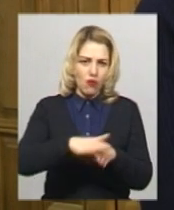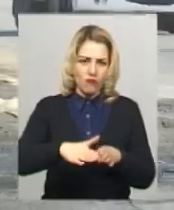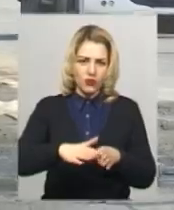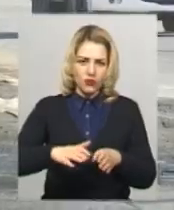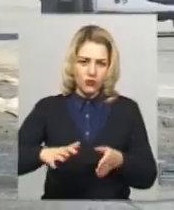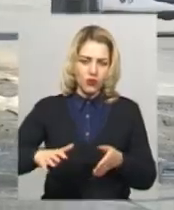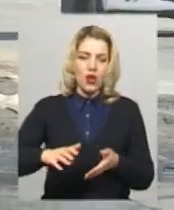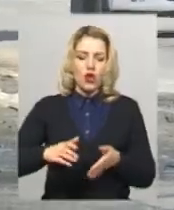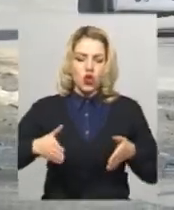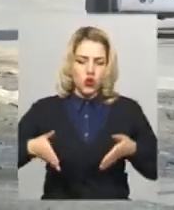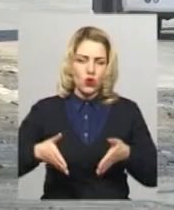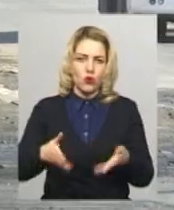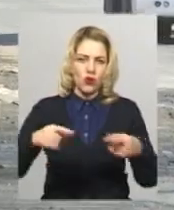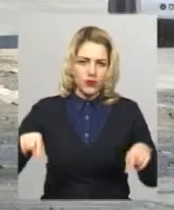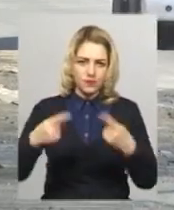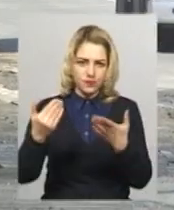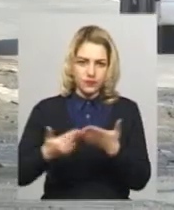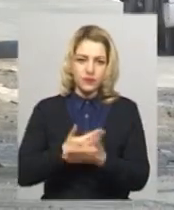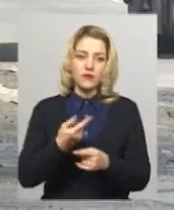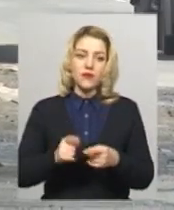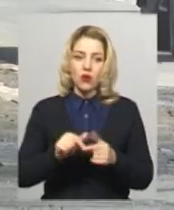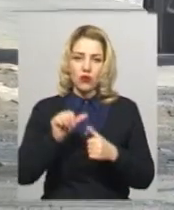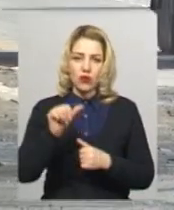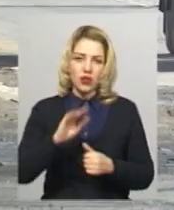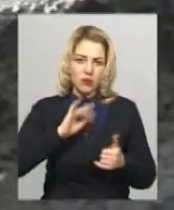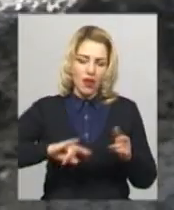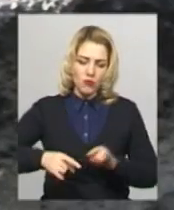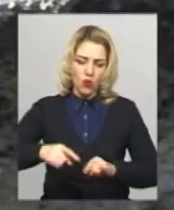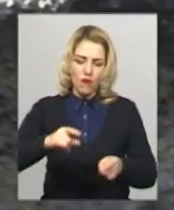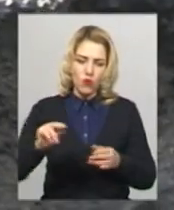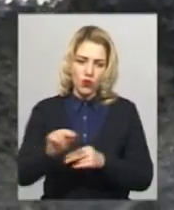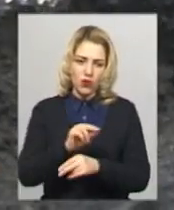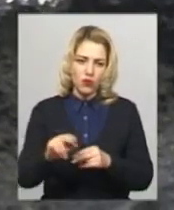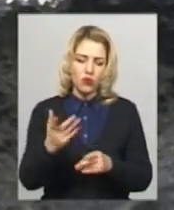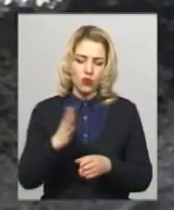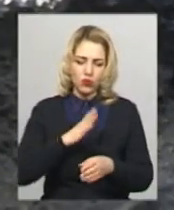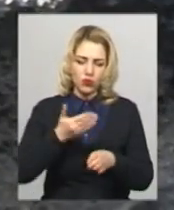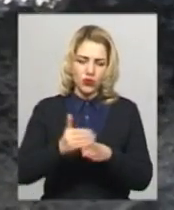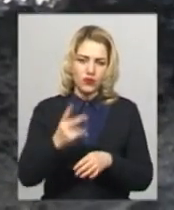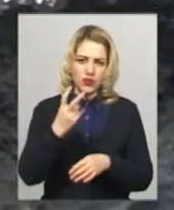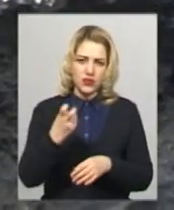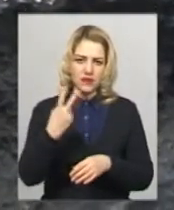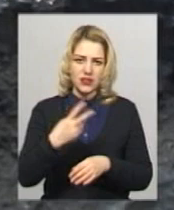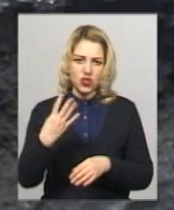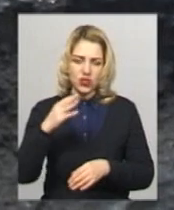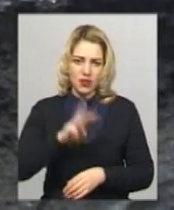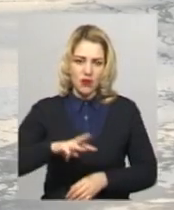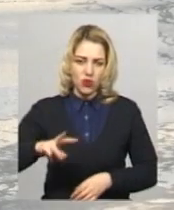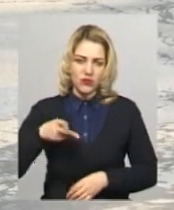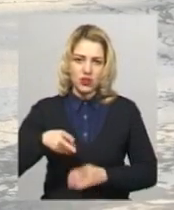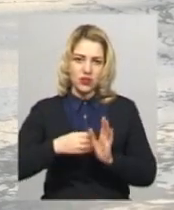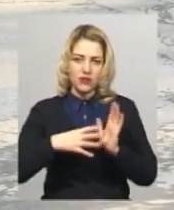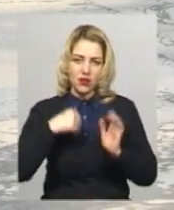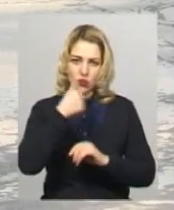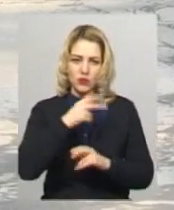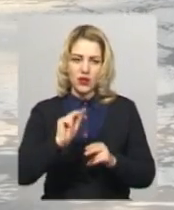покриття. Як розповіла Наталія Колодій, окрім ямкового ремонту, на який виділили з держбюджету 224 мільйони у 2019 році,